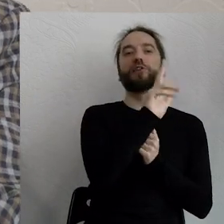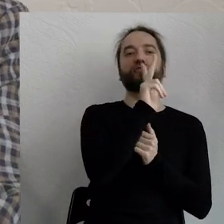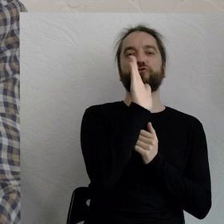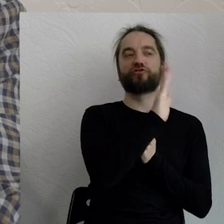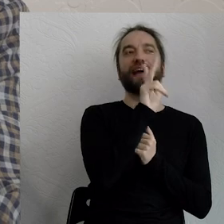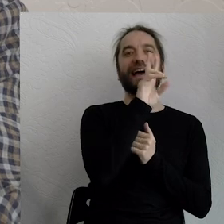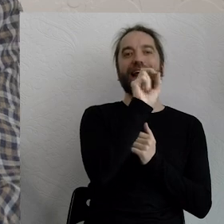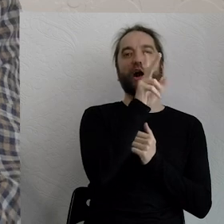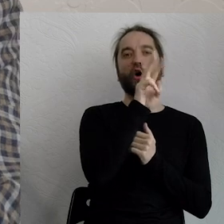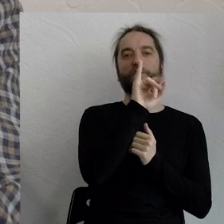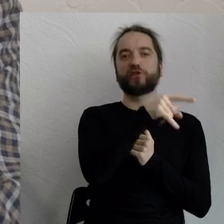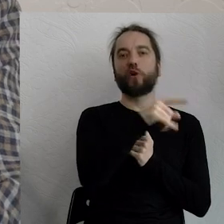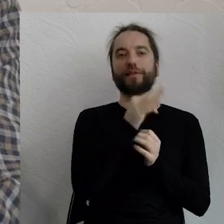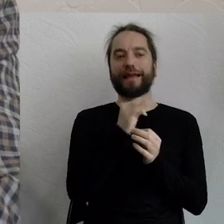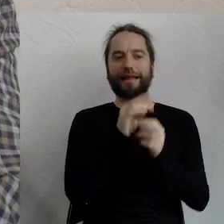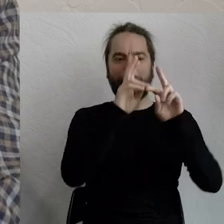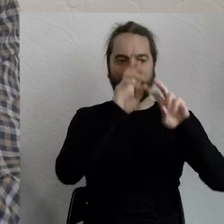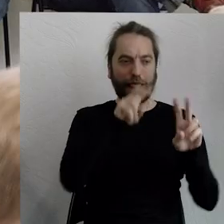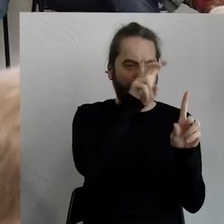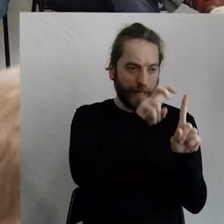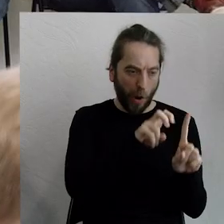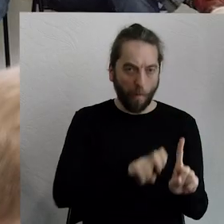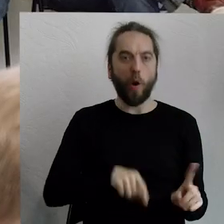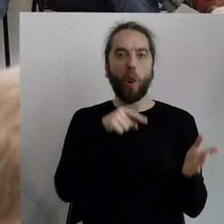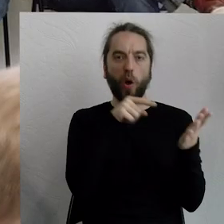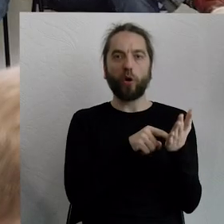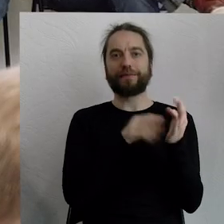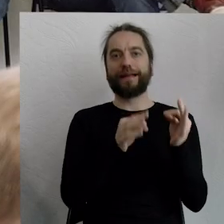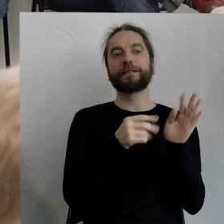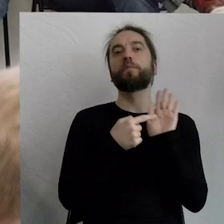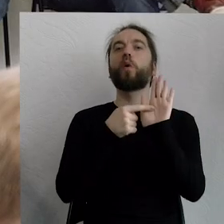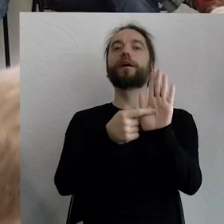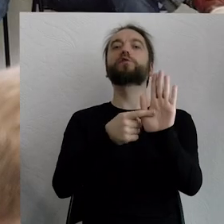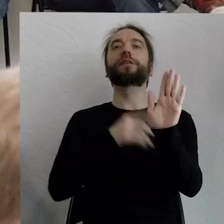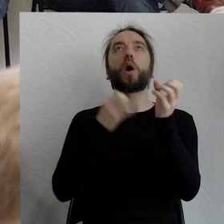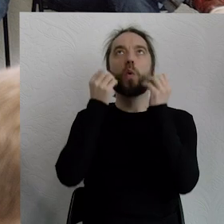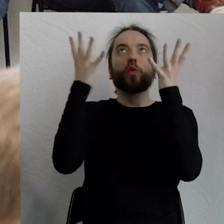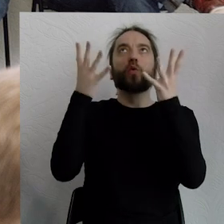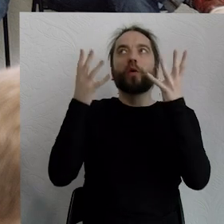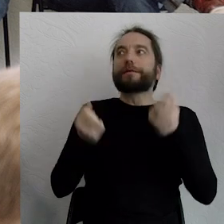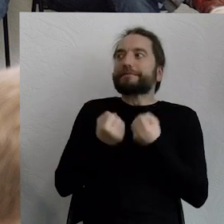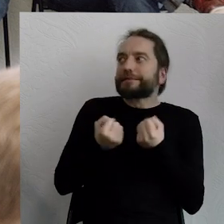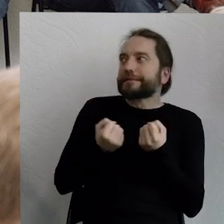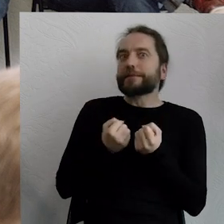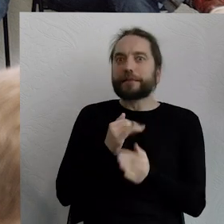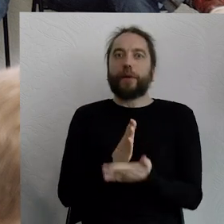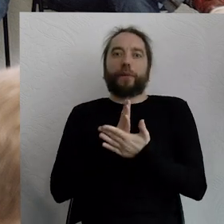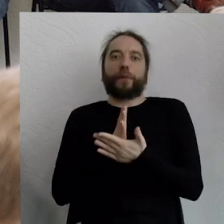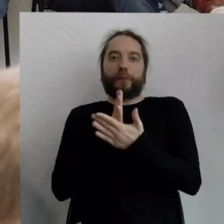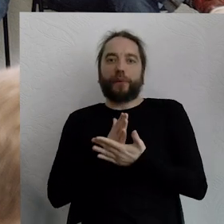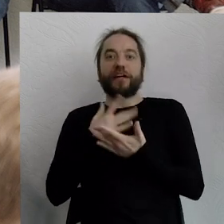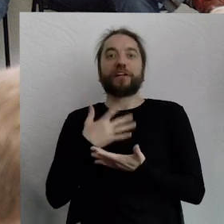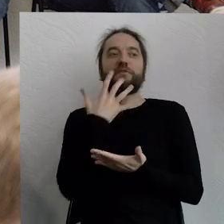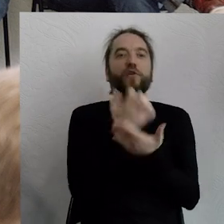polskie wsie w czasie transformacji, pokazywał, jak ta kultura właśnie zaradności i wykorzystywania